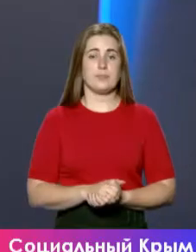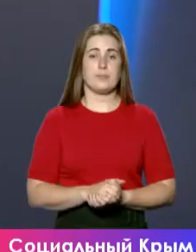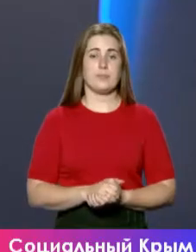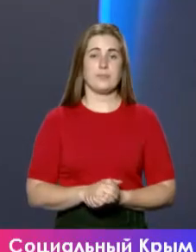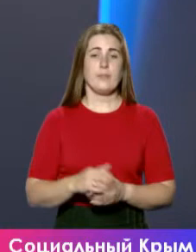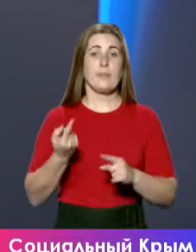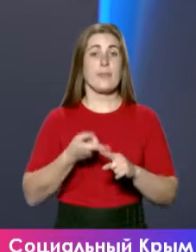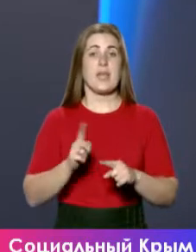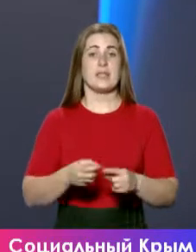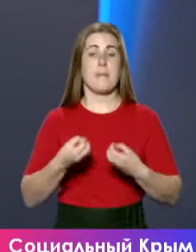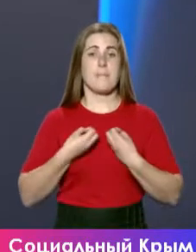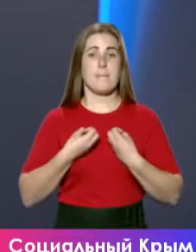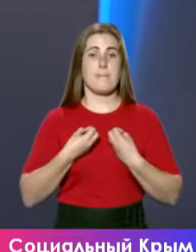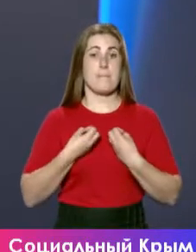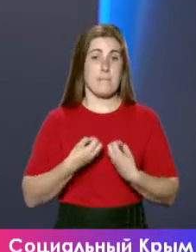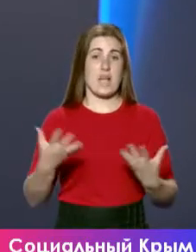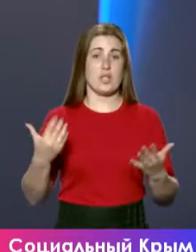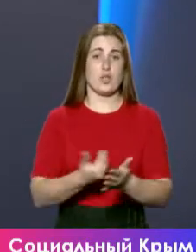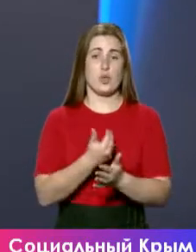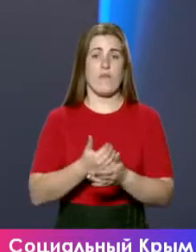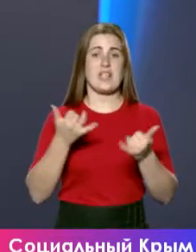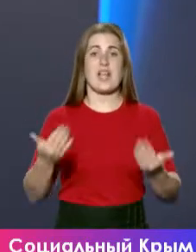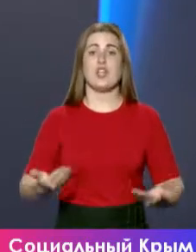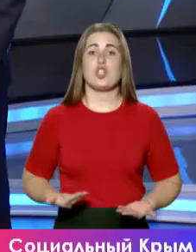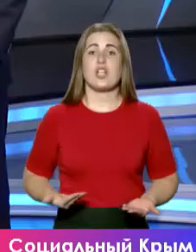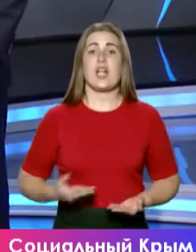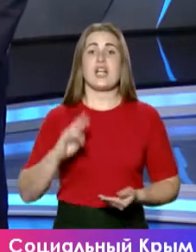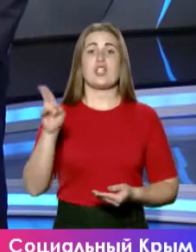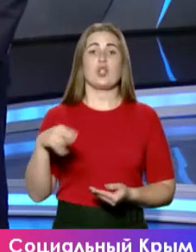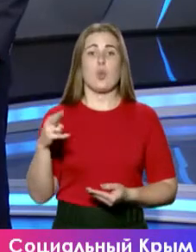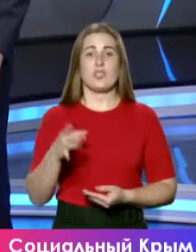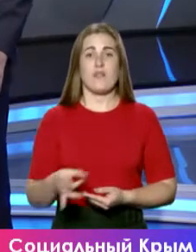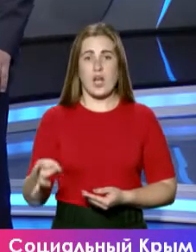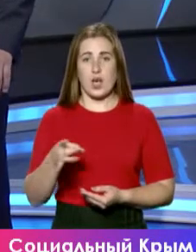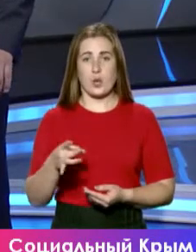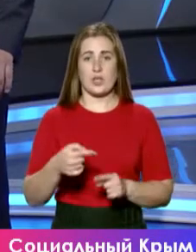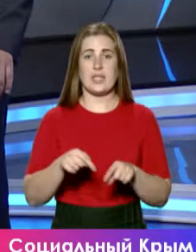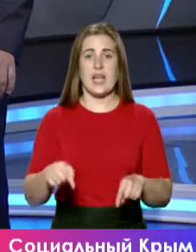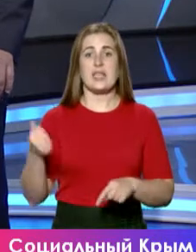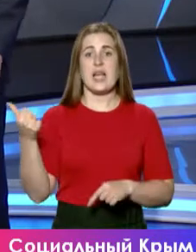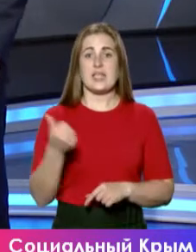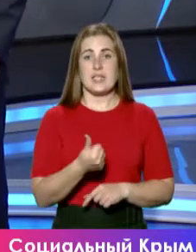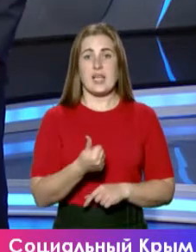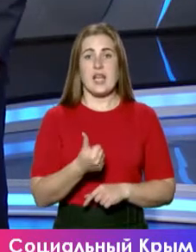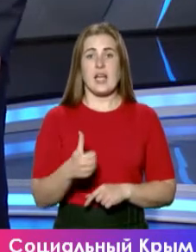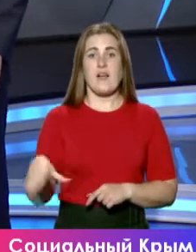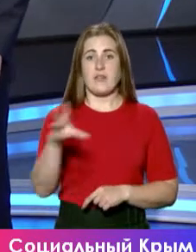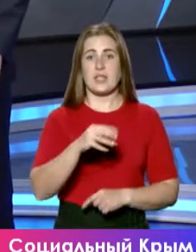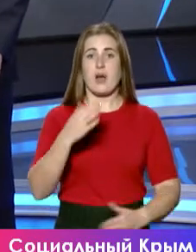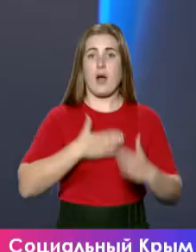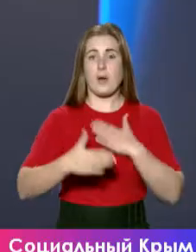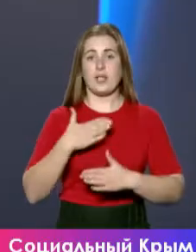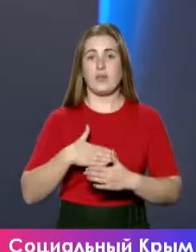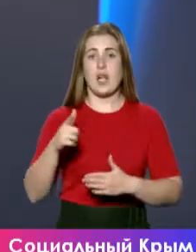праздничная новость для жителей Джанкойского района. На этой неделе всех обрадовало,